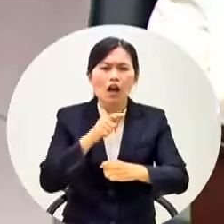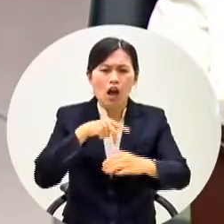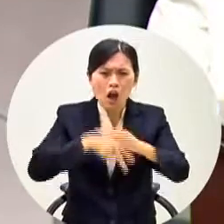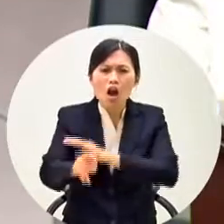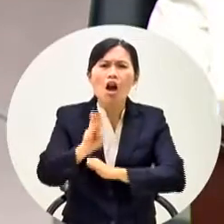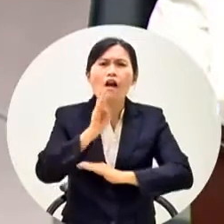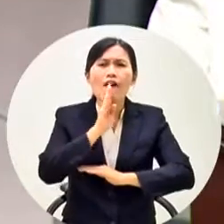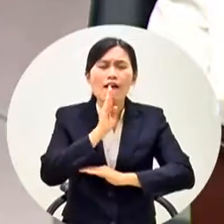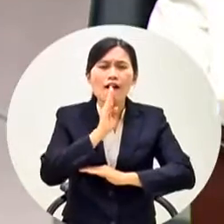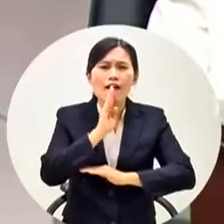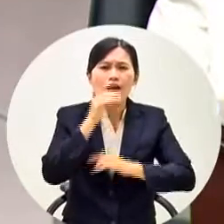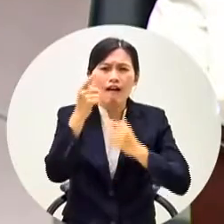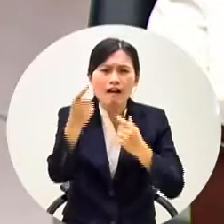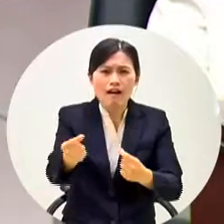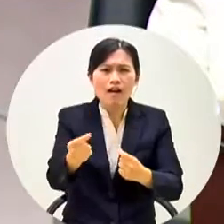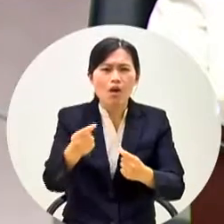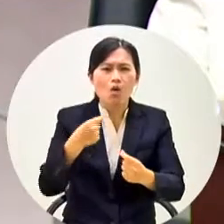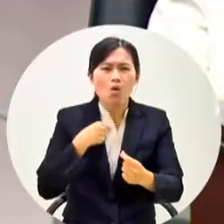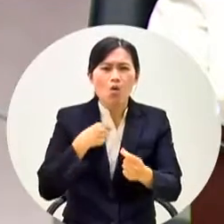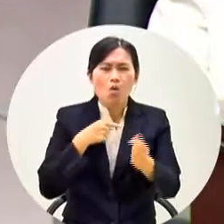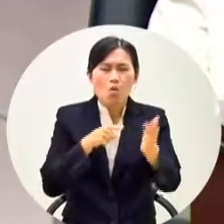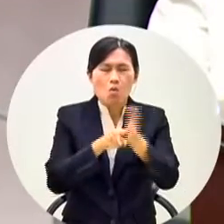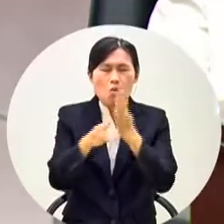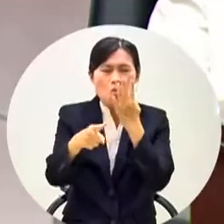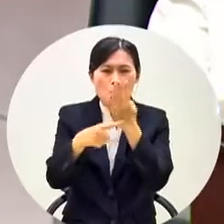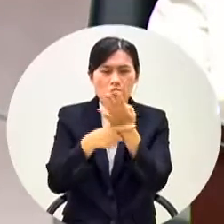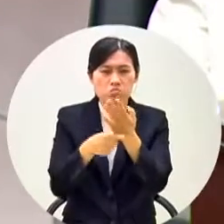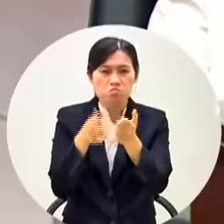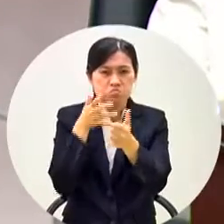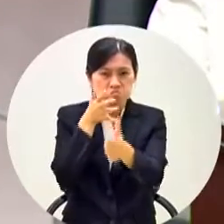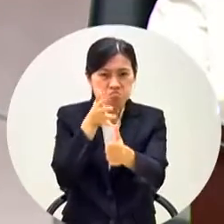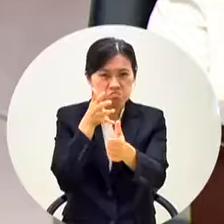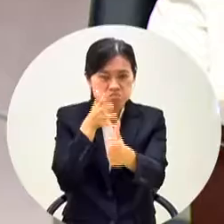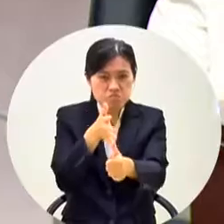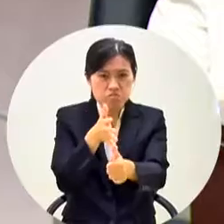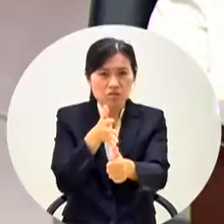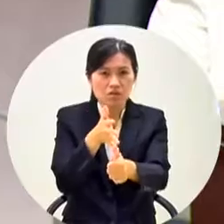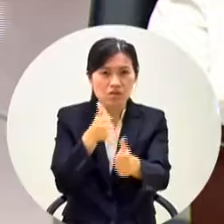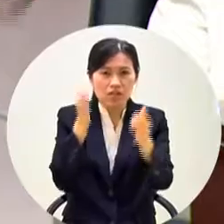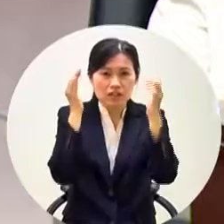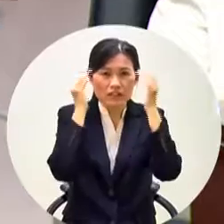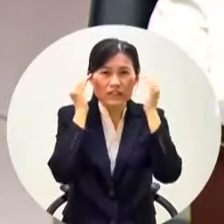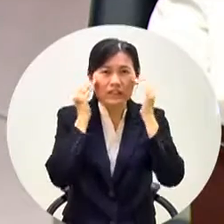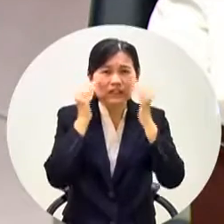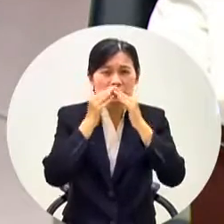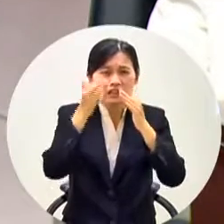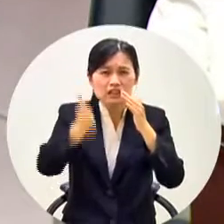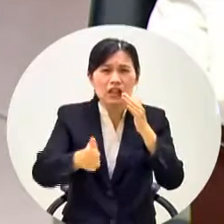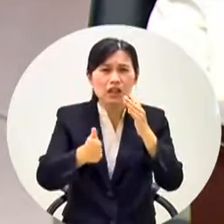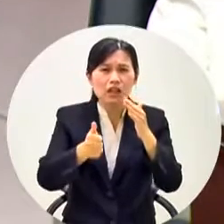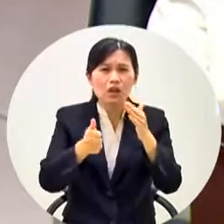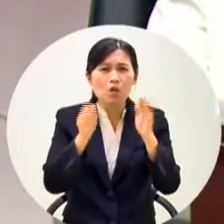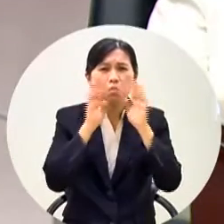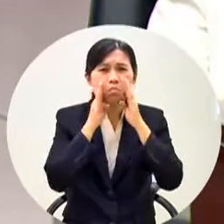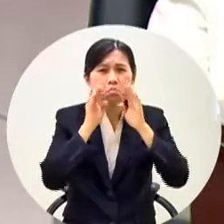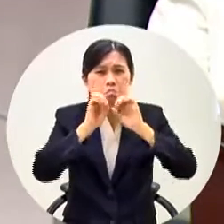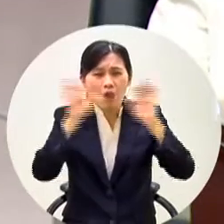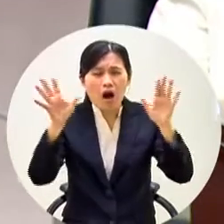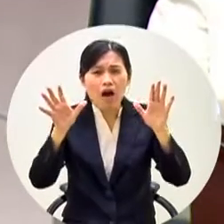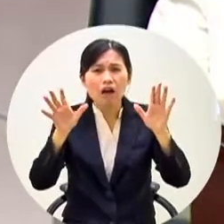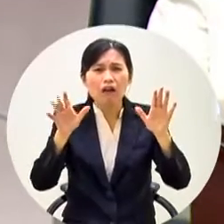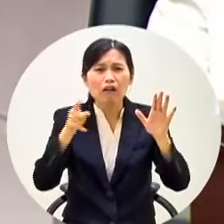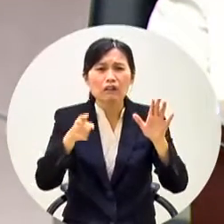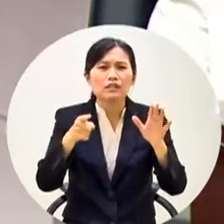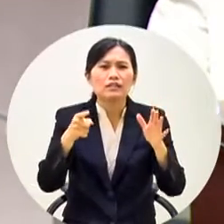我今天專業質詢韓市長還在臉書潑這是巧合啦我本來就要質詢這個議題